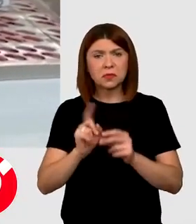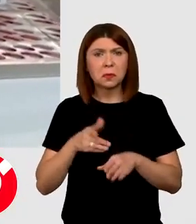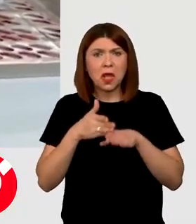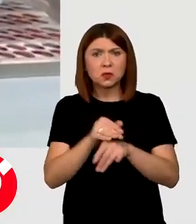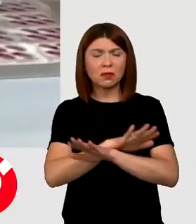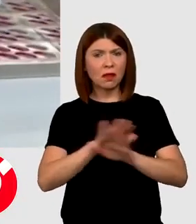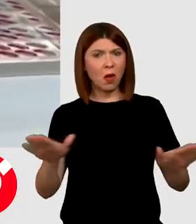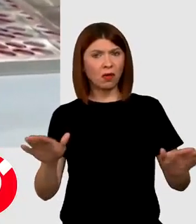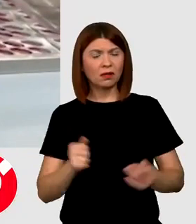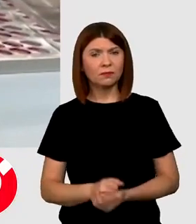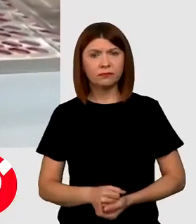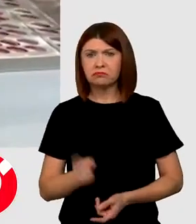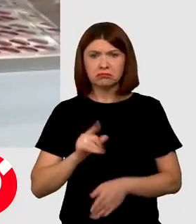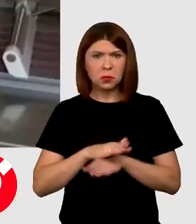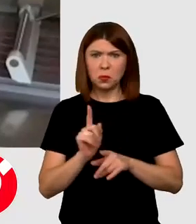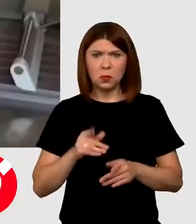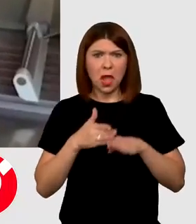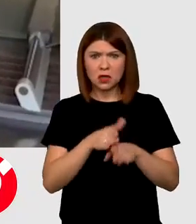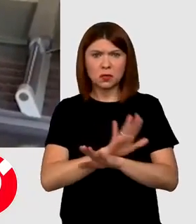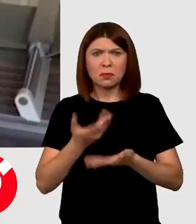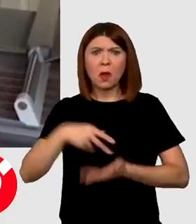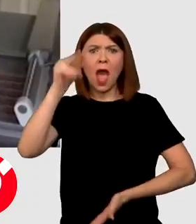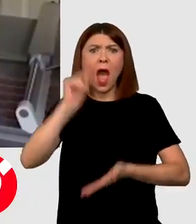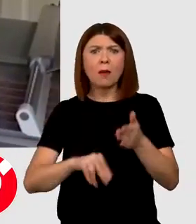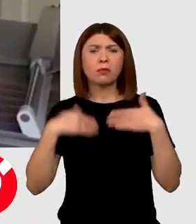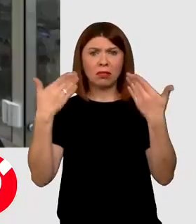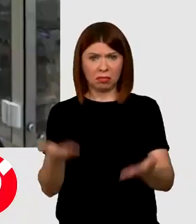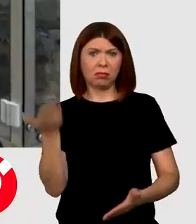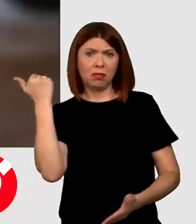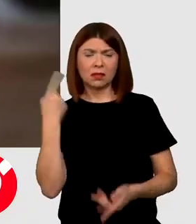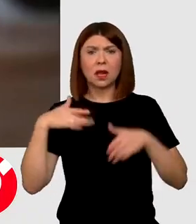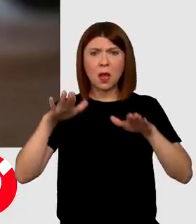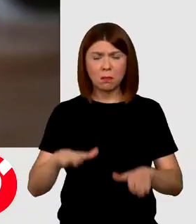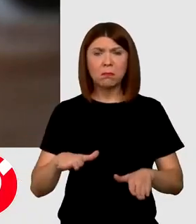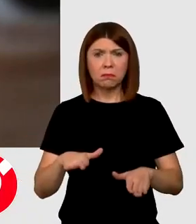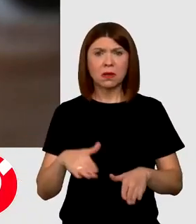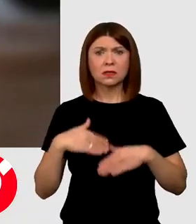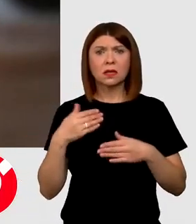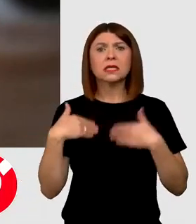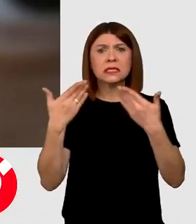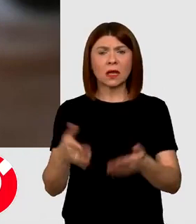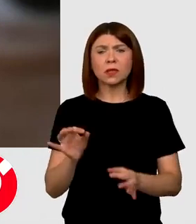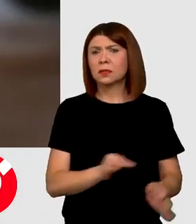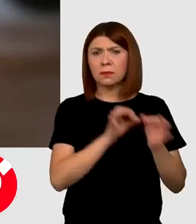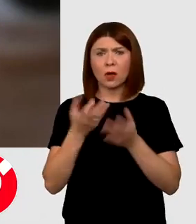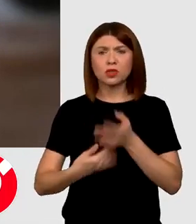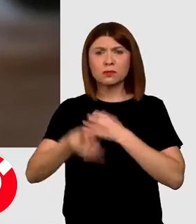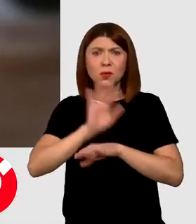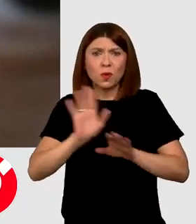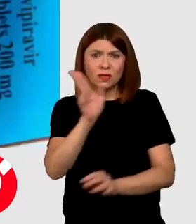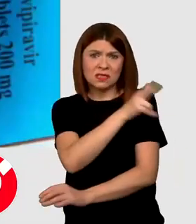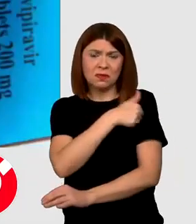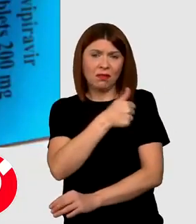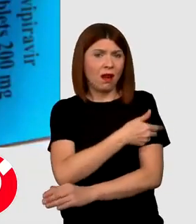de fapt deloc? Nu ne ajută pentru că autorizația asta există deja și în baza ei s-au dat până acum acest medicament doar în spitale.